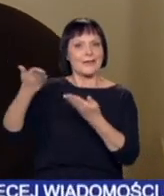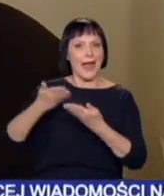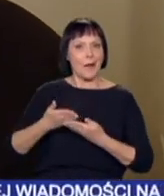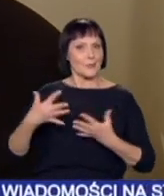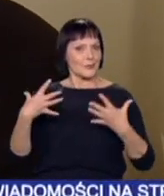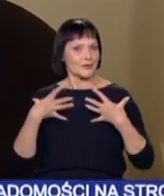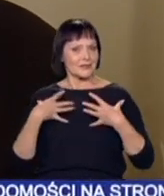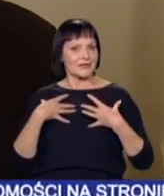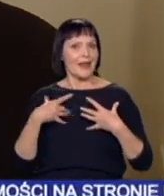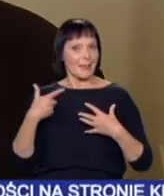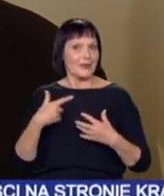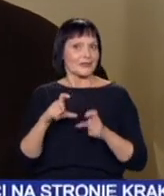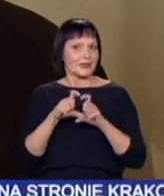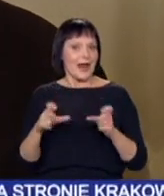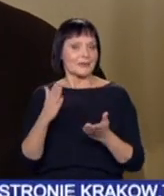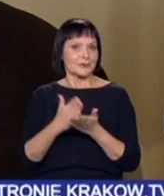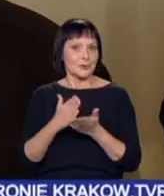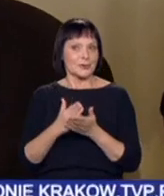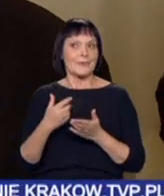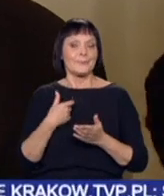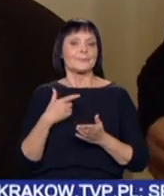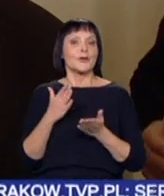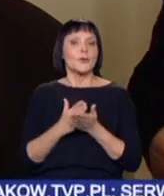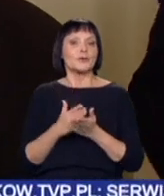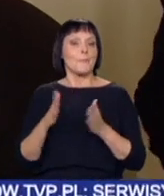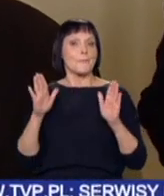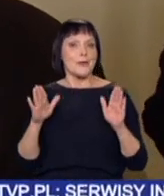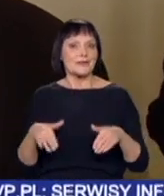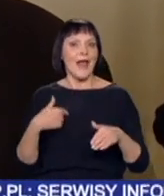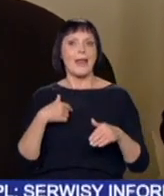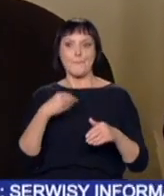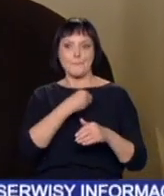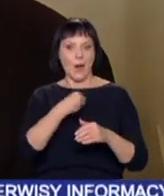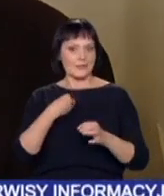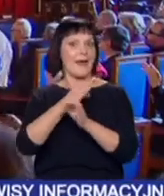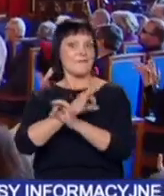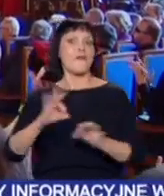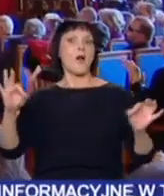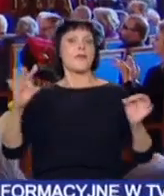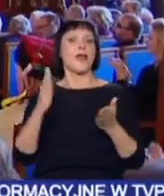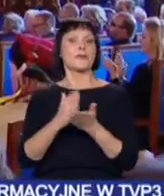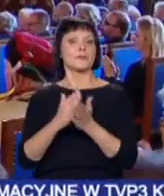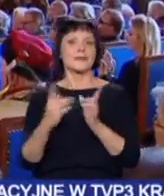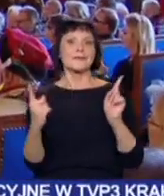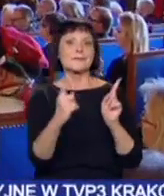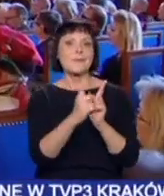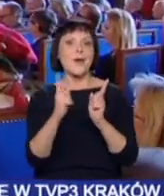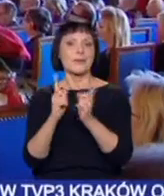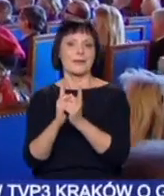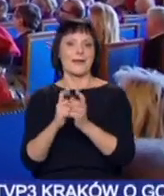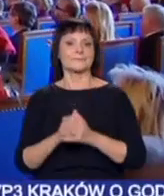dożyć do takiego czasu, który pozwala w wolnej Polsce spotykać się.